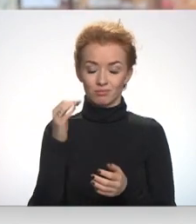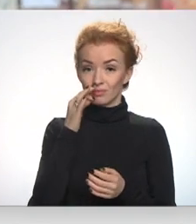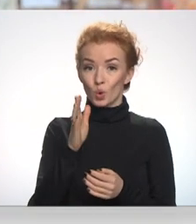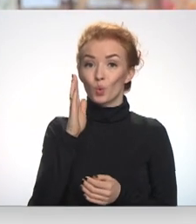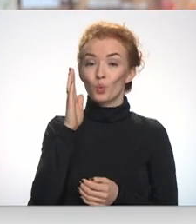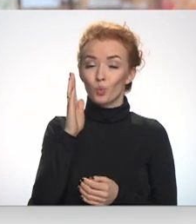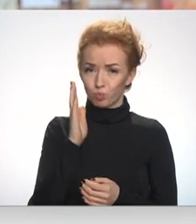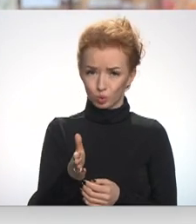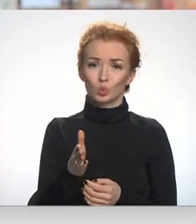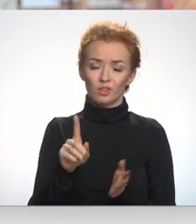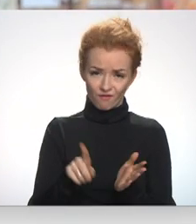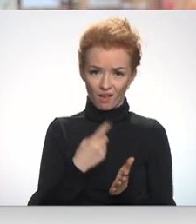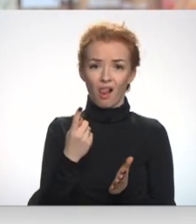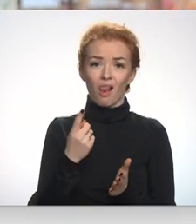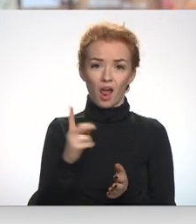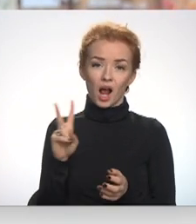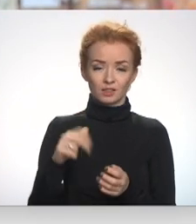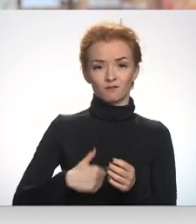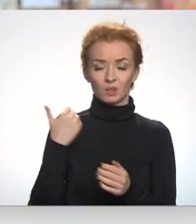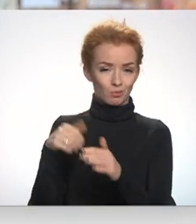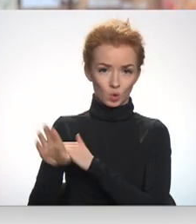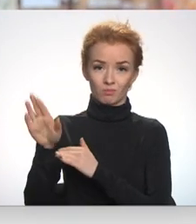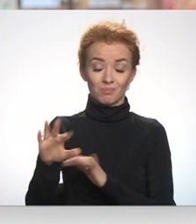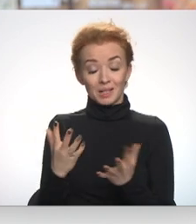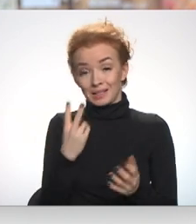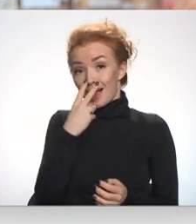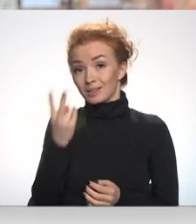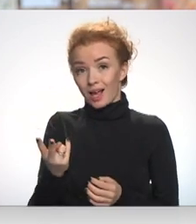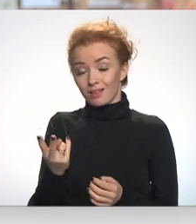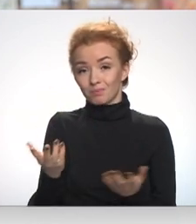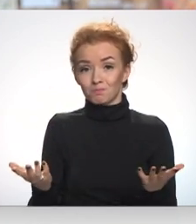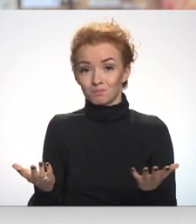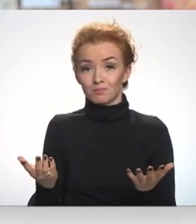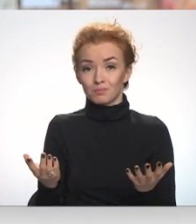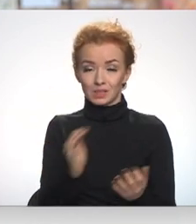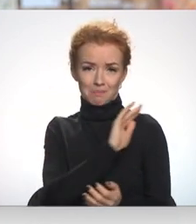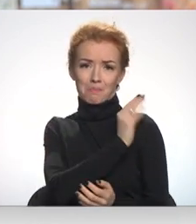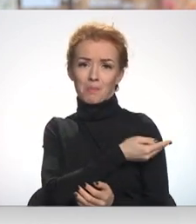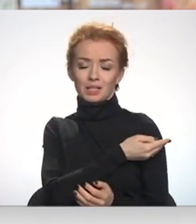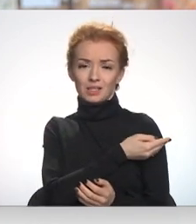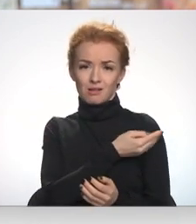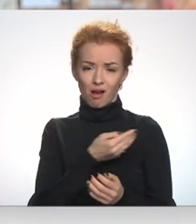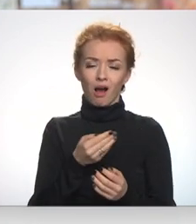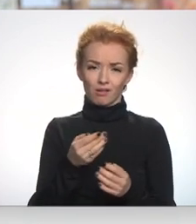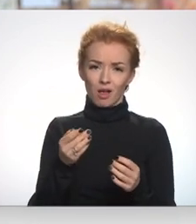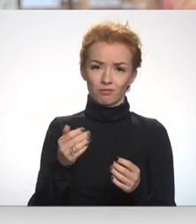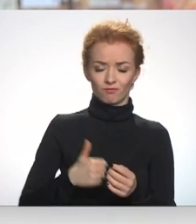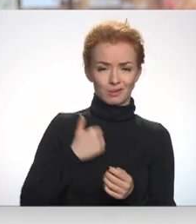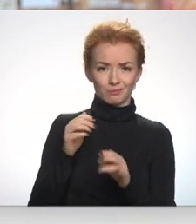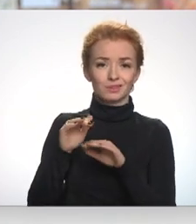būs kaut kas vēl noteikti, kas aizies projām, bet arī jāskatās, kas aiziet. Noteikti stiprākie spēlētāji, noteikti neaizies.